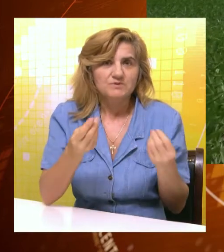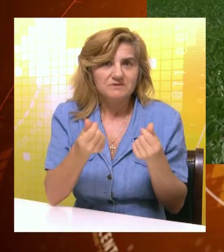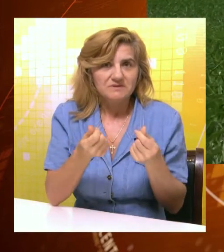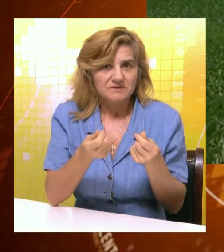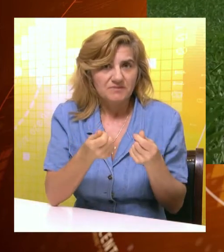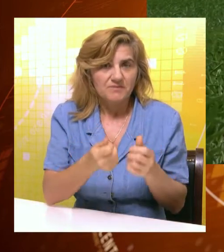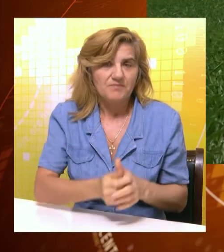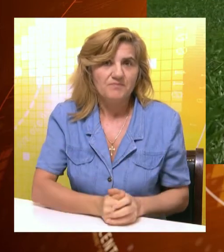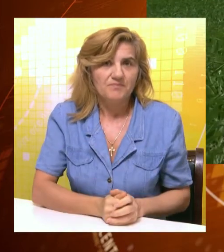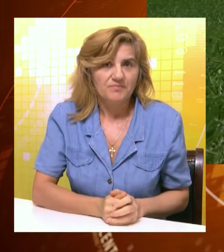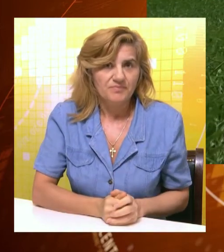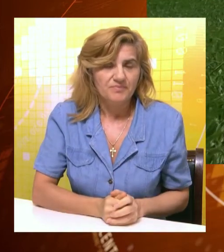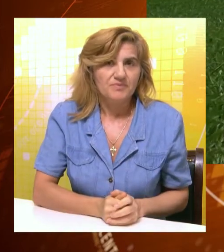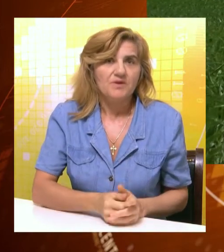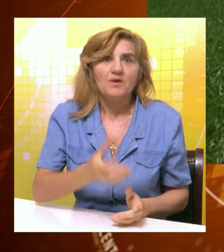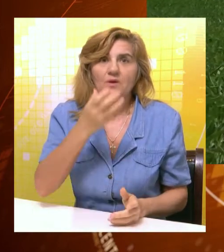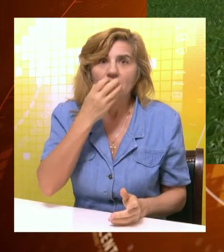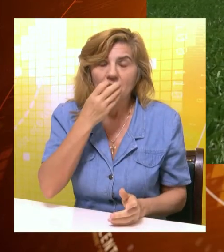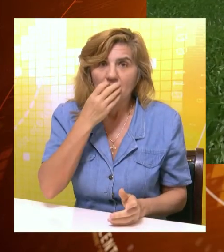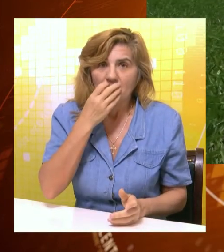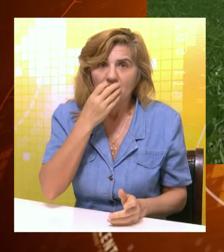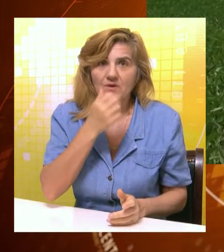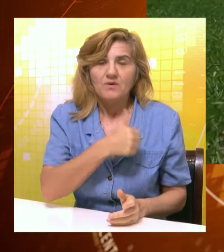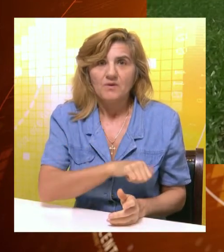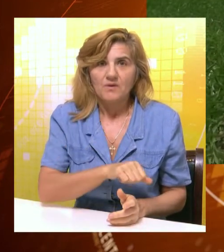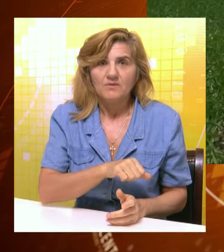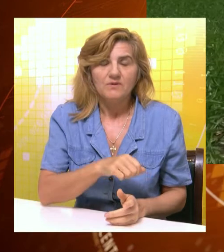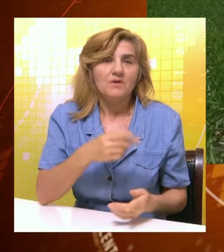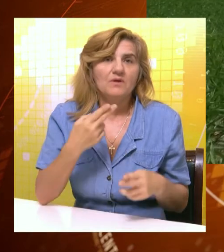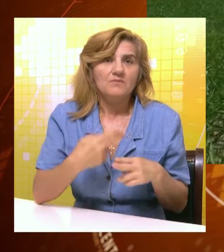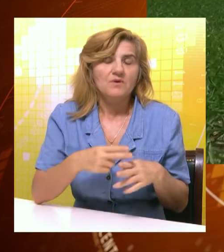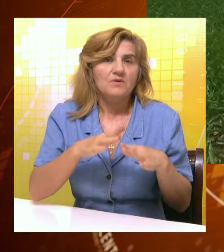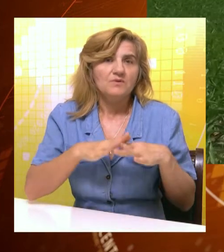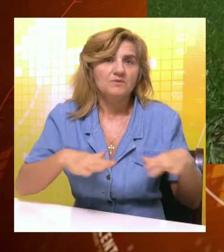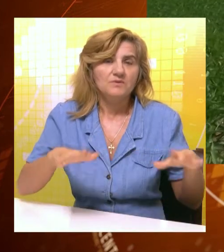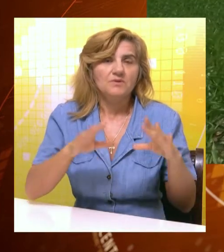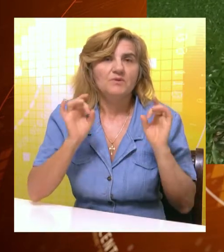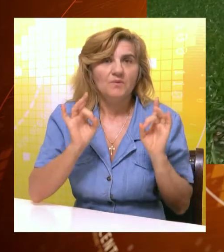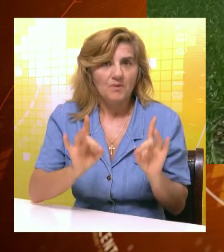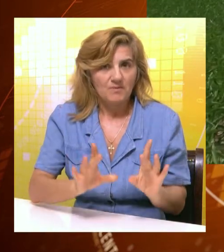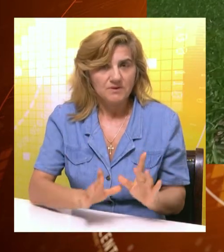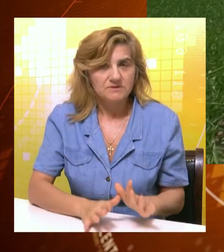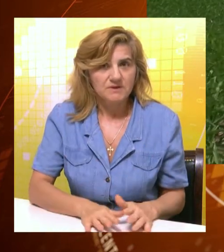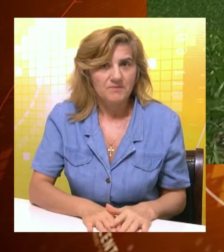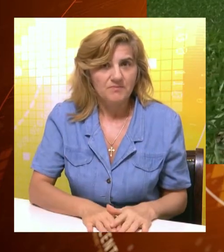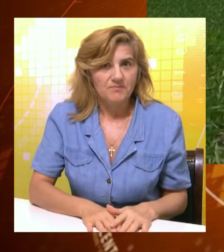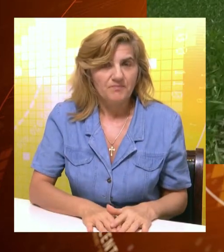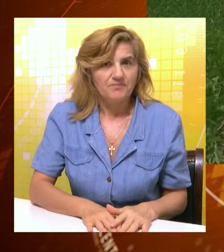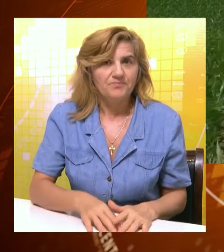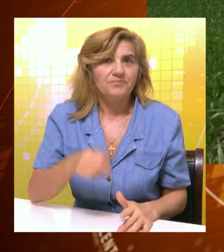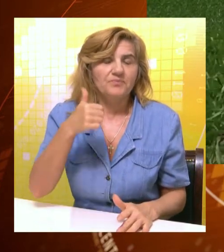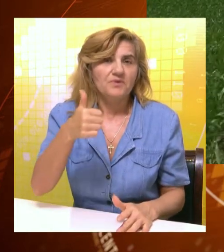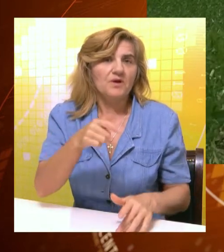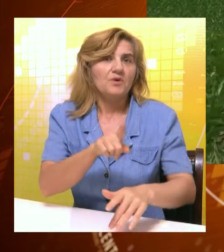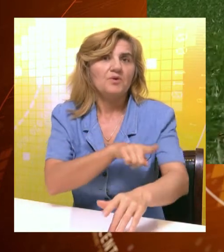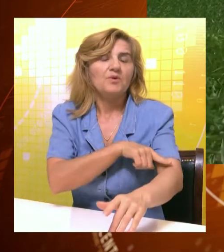suva godina, izrazito topla godina, pa to je još doprinilo tome da se vegetacija ubrza, onda